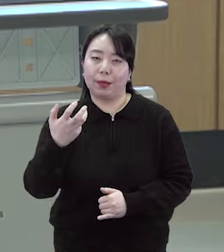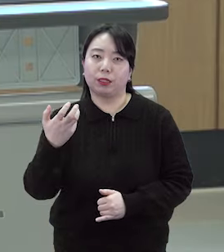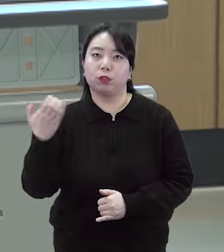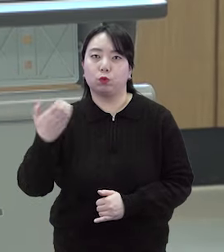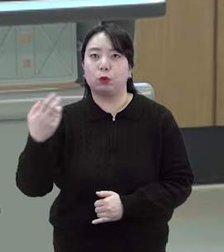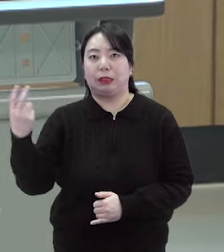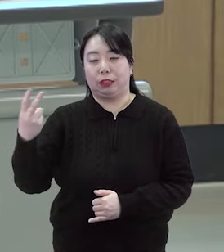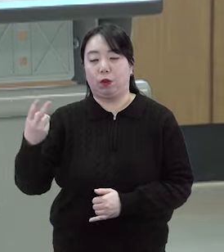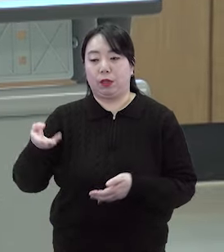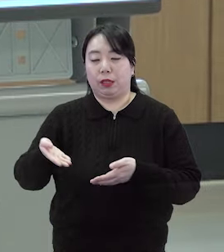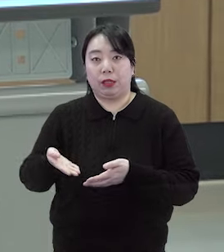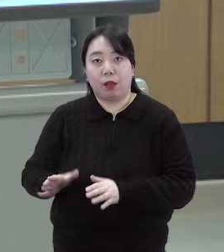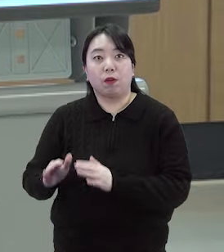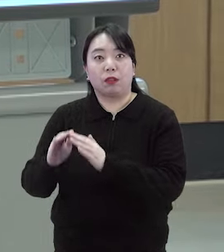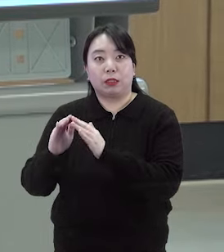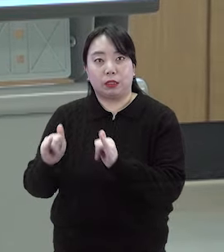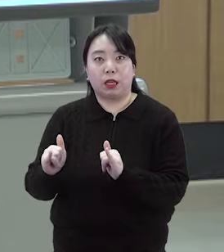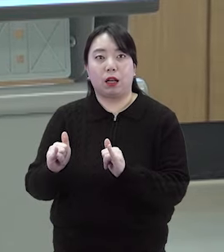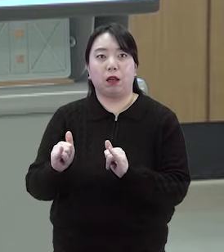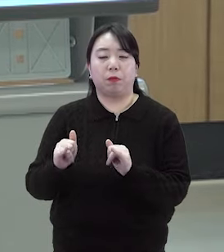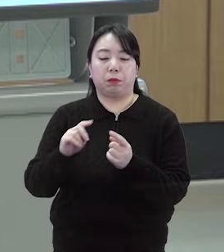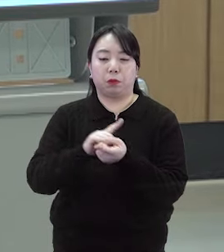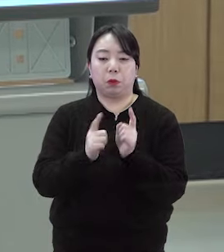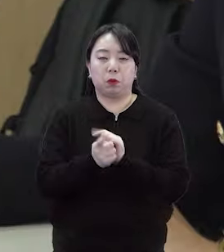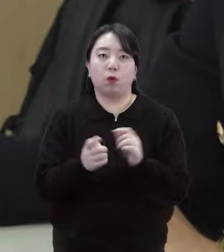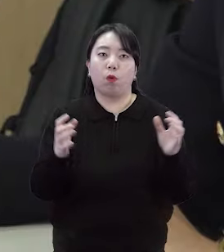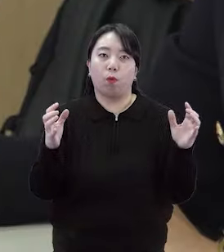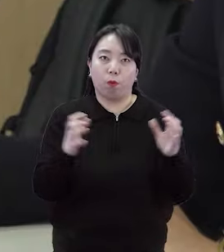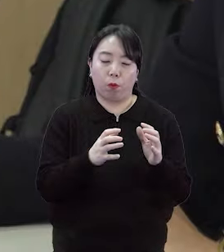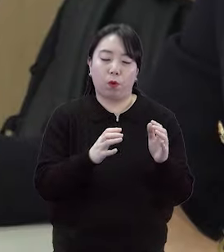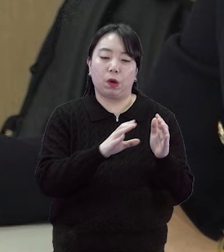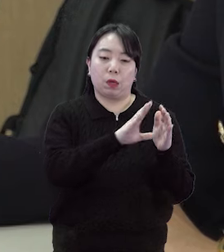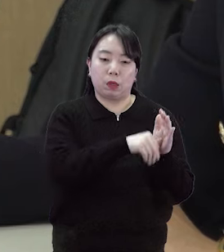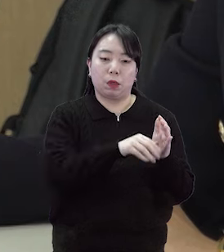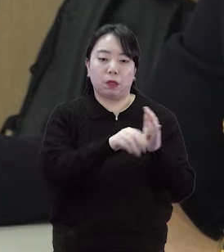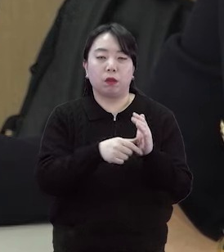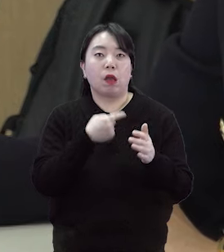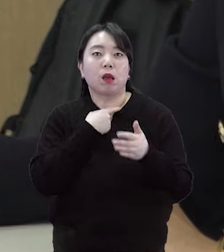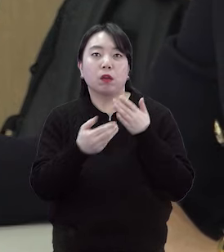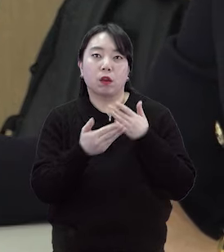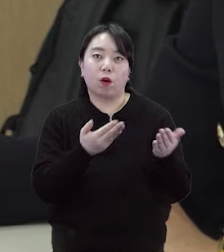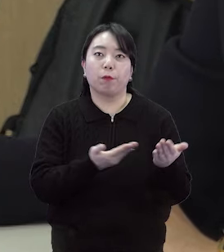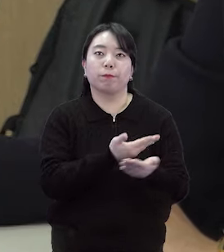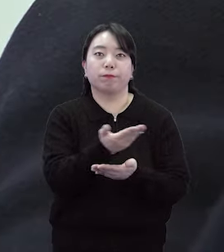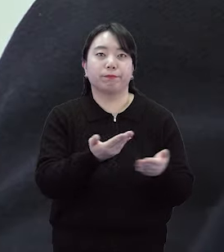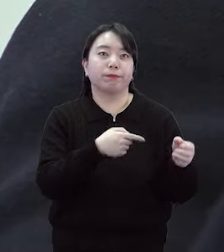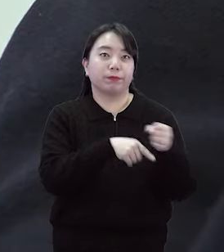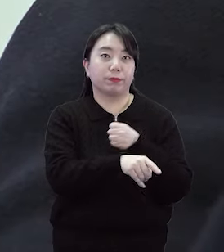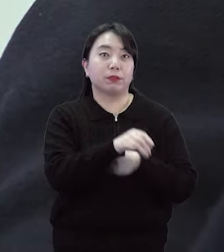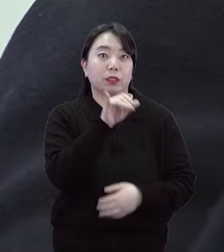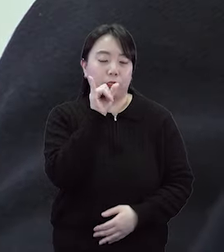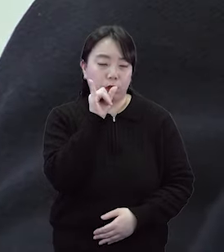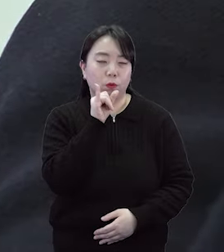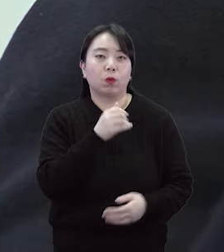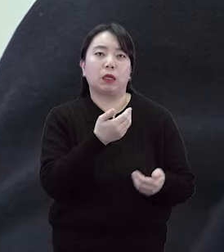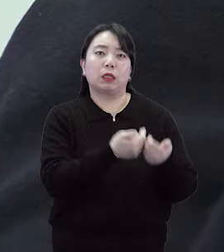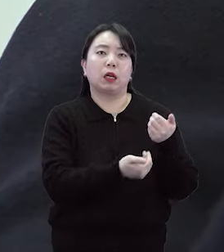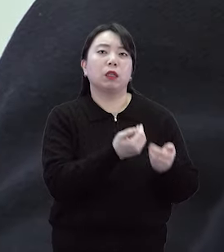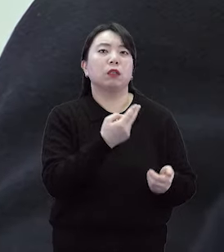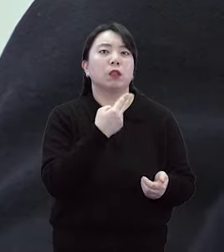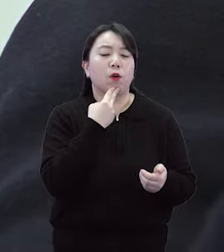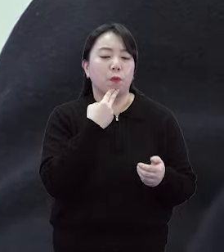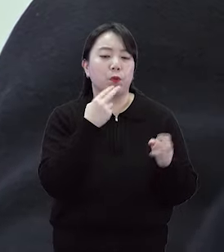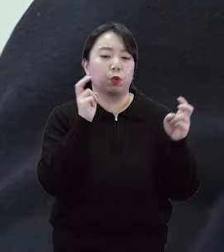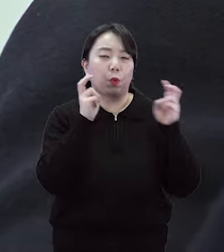2000년대생까지 구성원들이 함께 모여서 세대의 경험을 나누자는 의미를 가지고 있는데요 갈등 없는